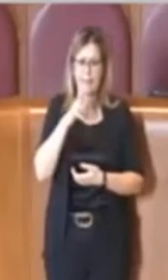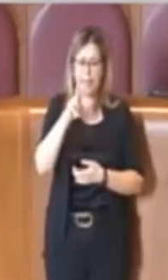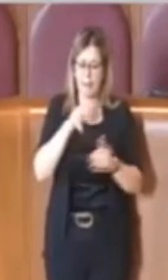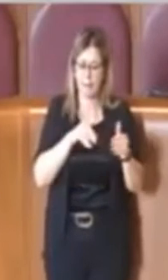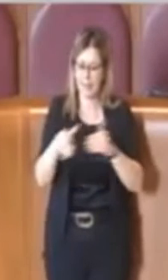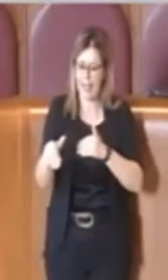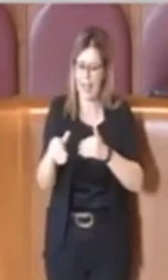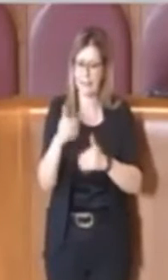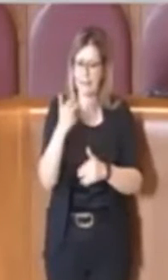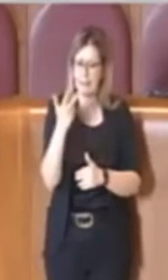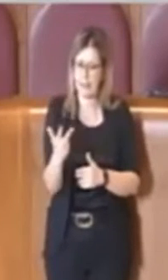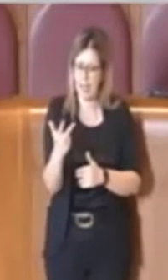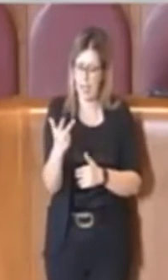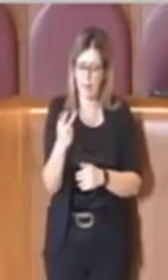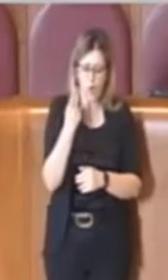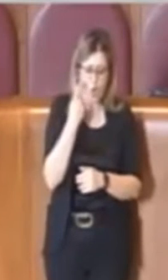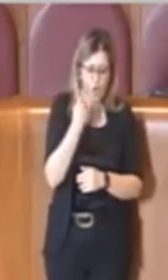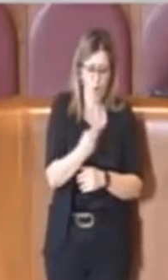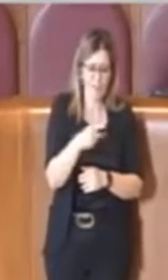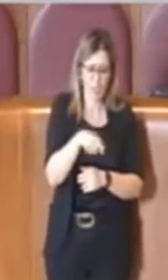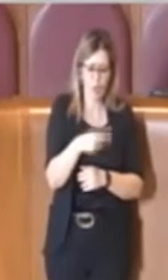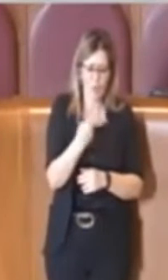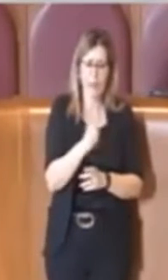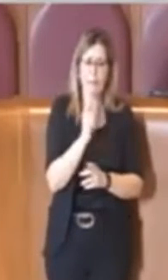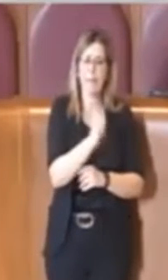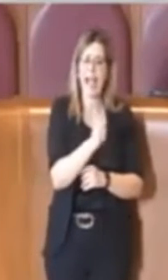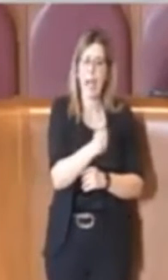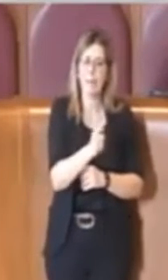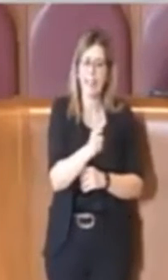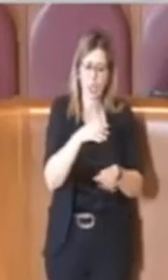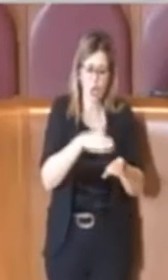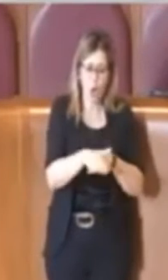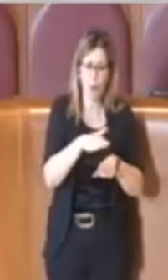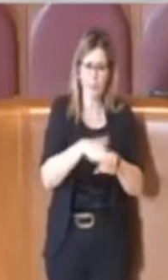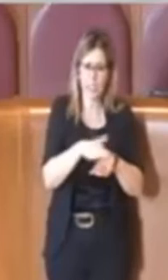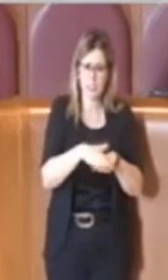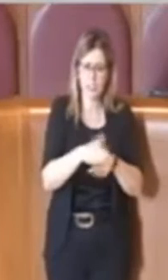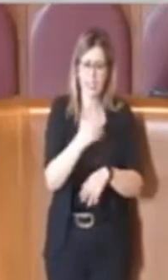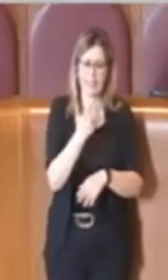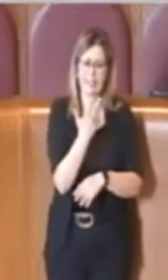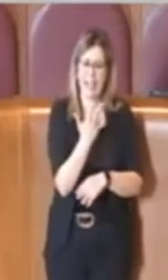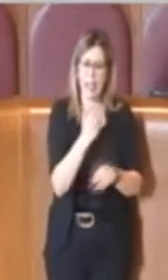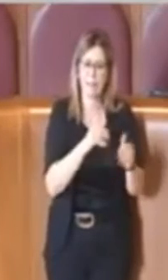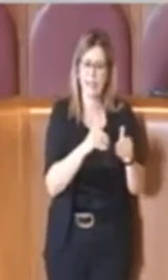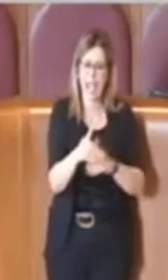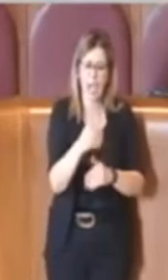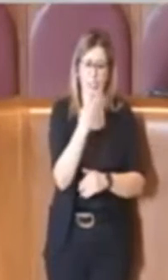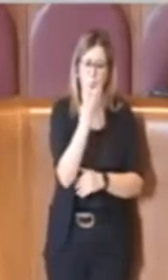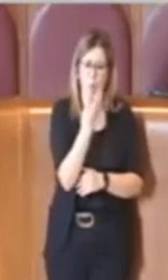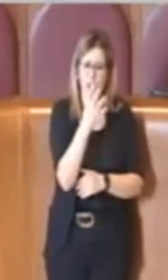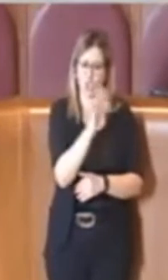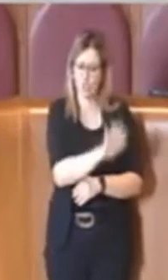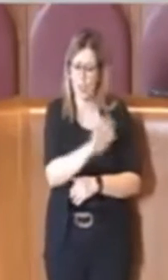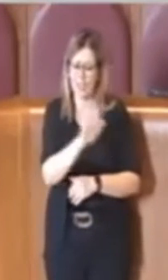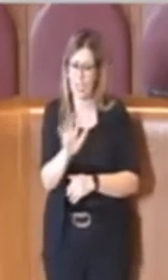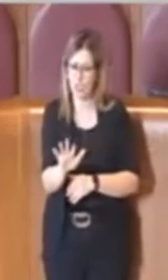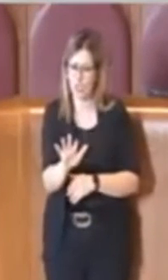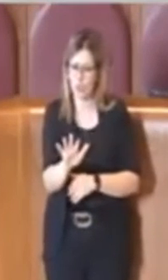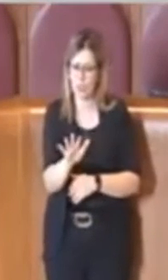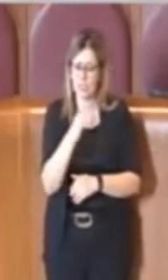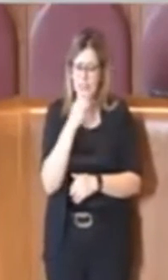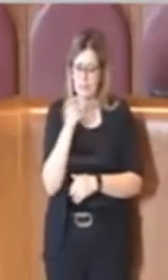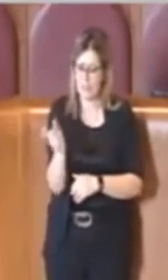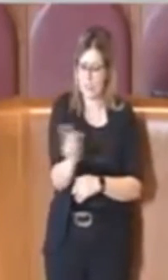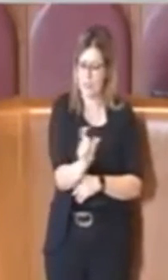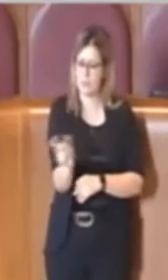però se vado a vedere i pagamenti di competenza, ho 3 miliardi e 4,55 miliardi, ho praticamente tra i due,